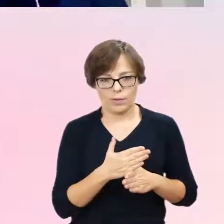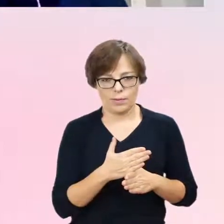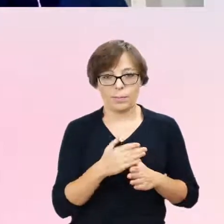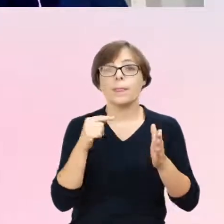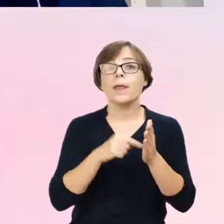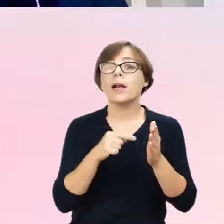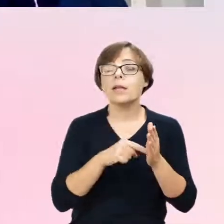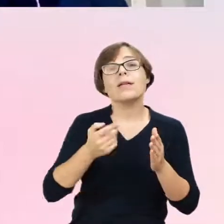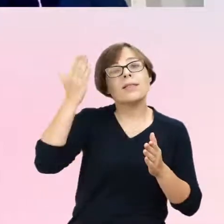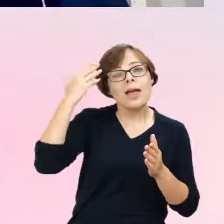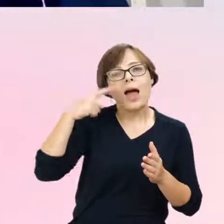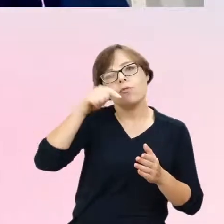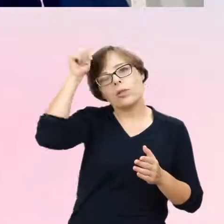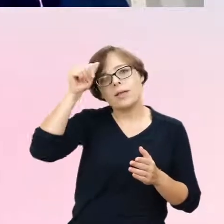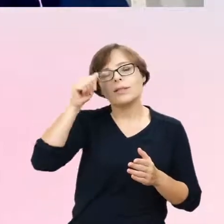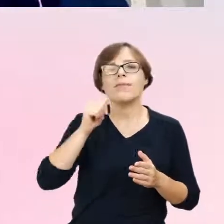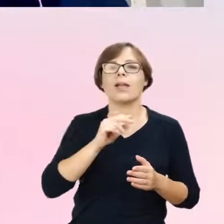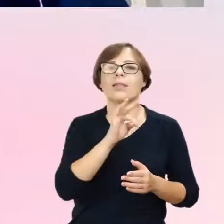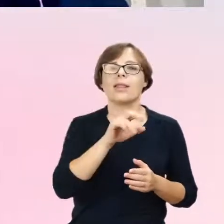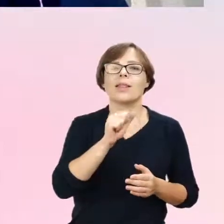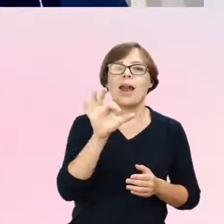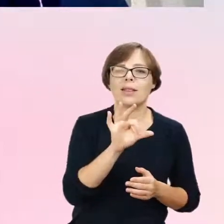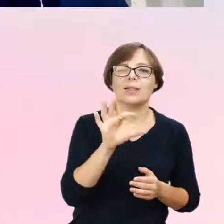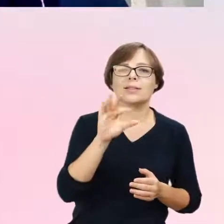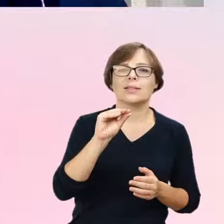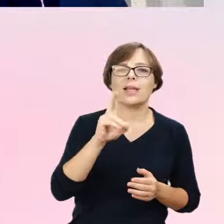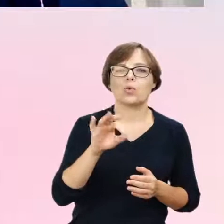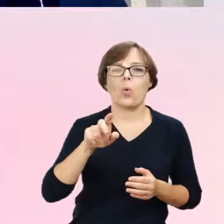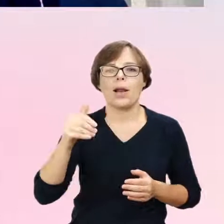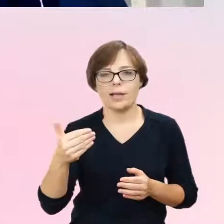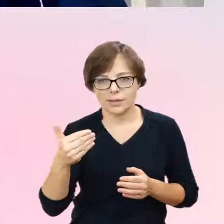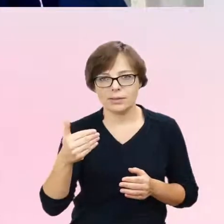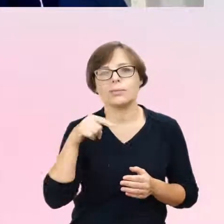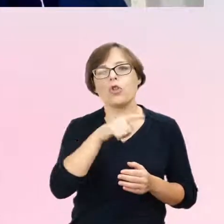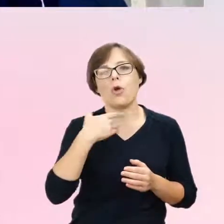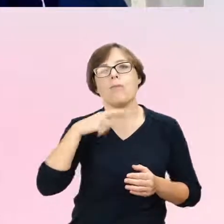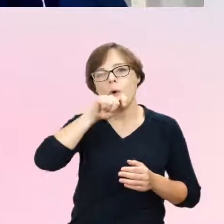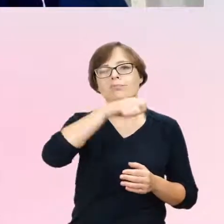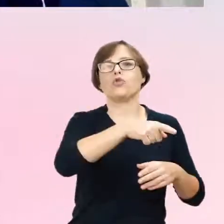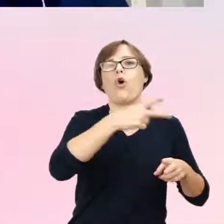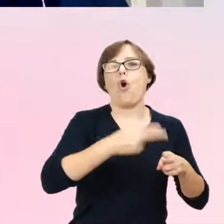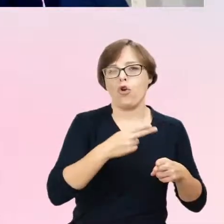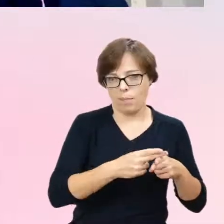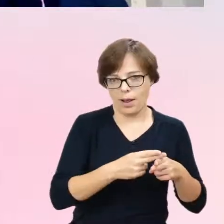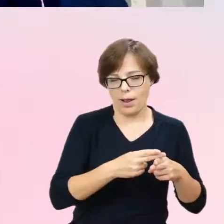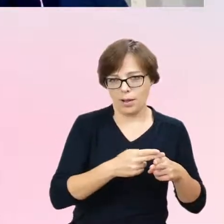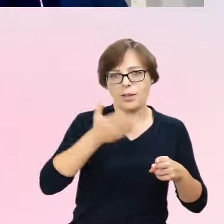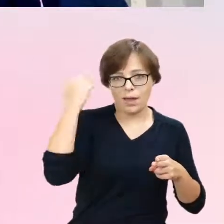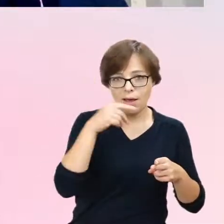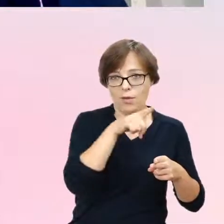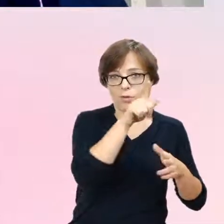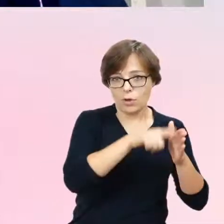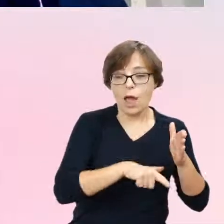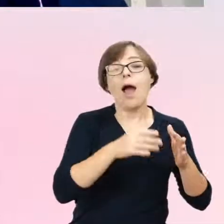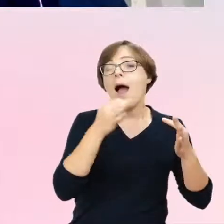transseksualizmem i było określane jako choroba, czyli w obszarze patologii, stworzono